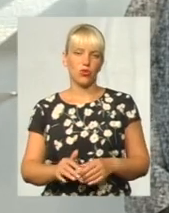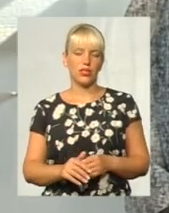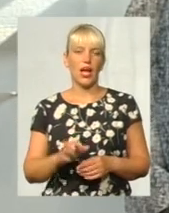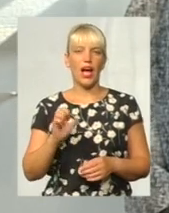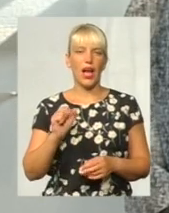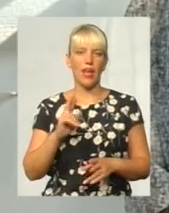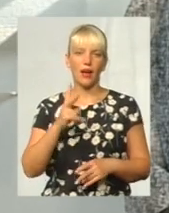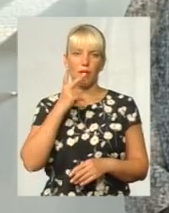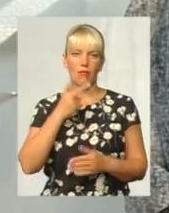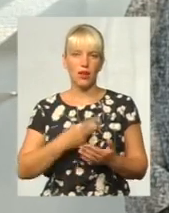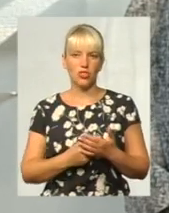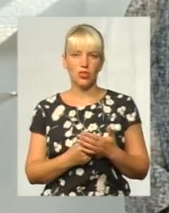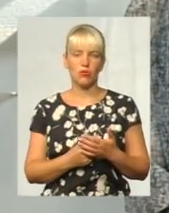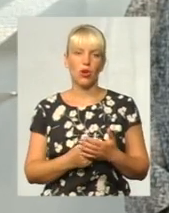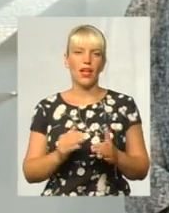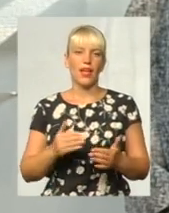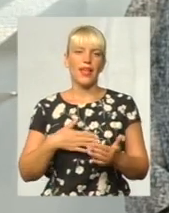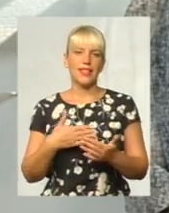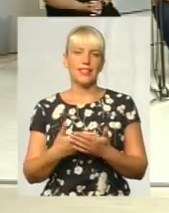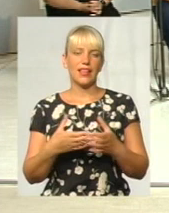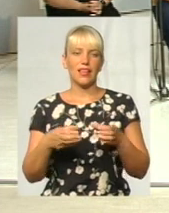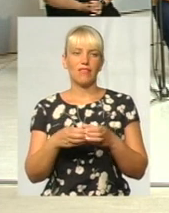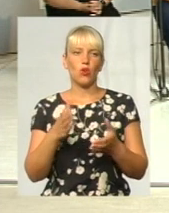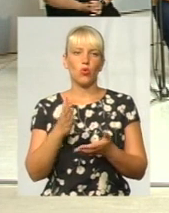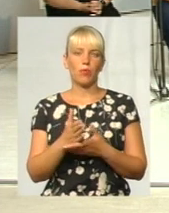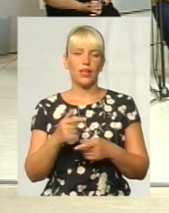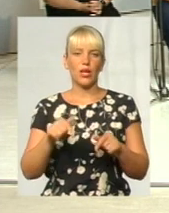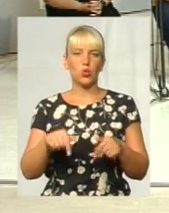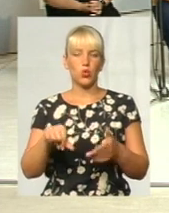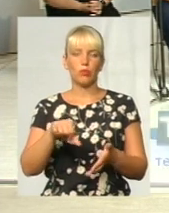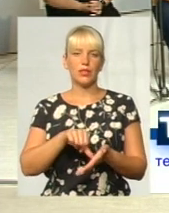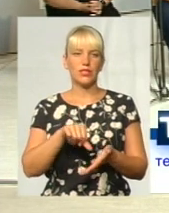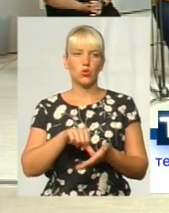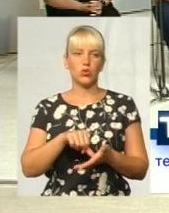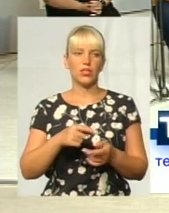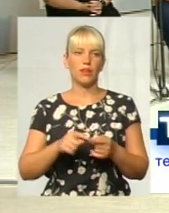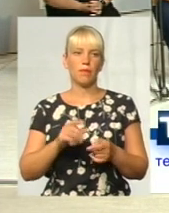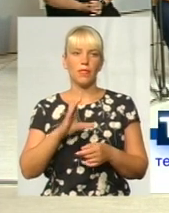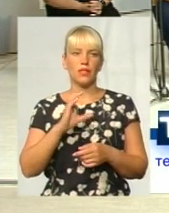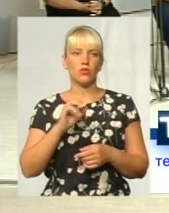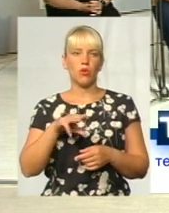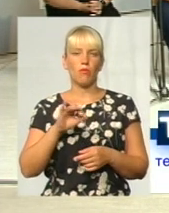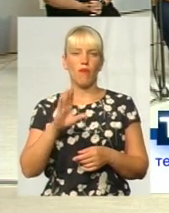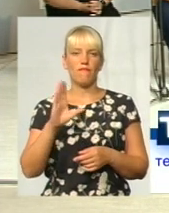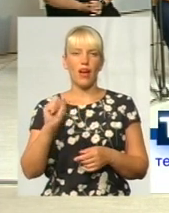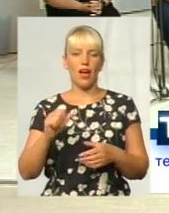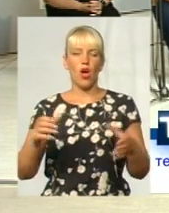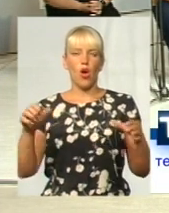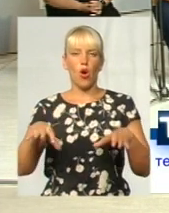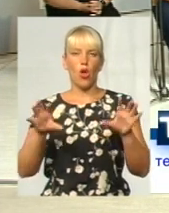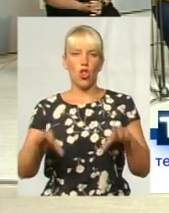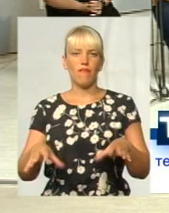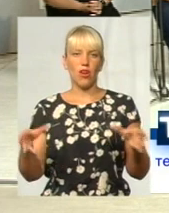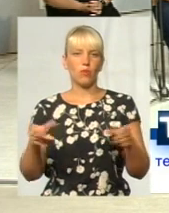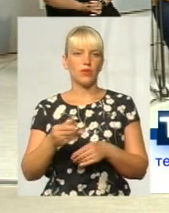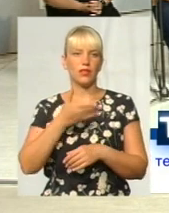як бачимо, ініціативна група є, тут присутня, Сомова, голови кооперативу немає.